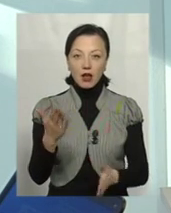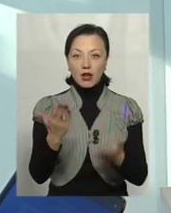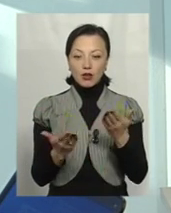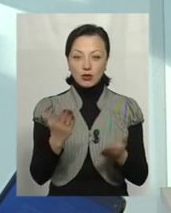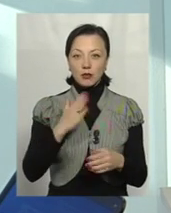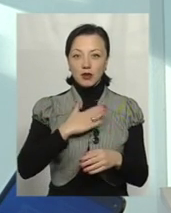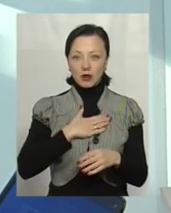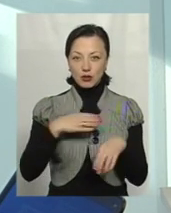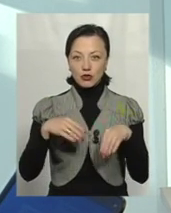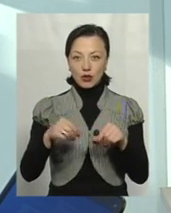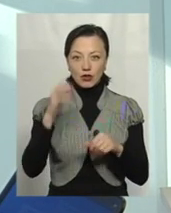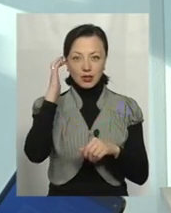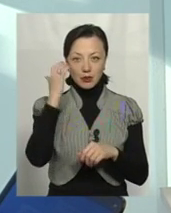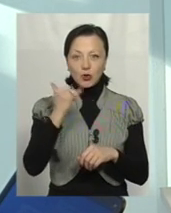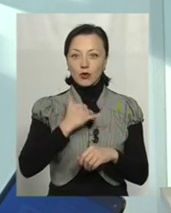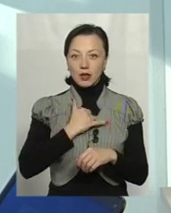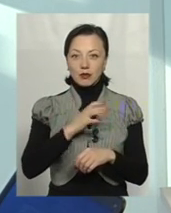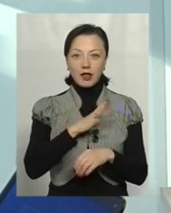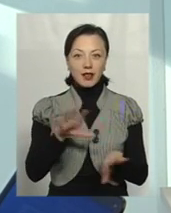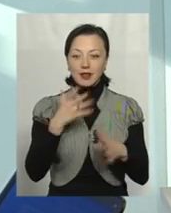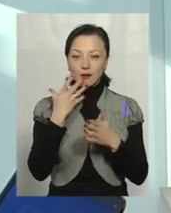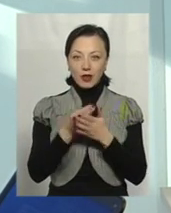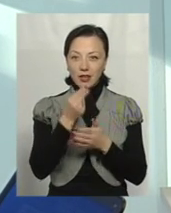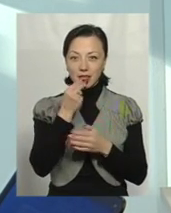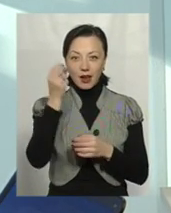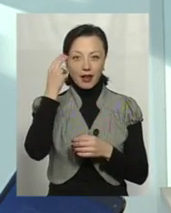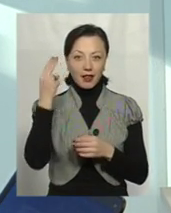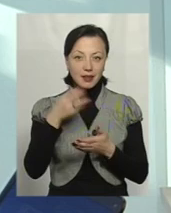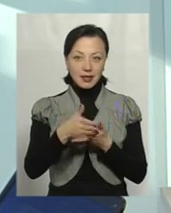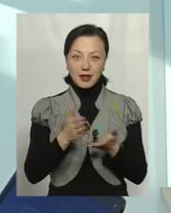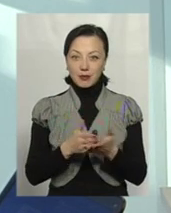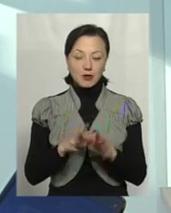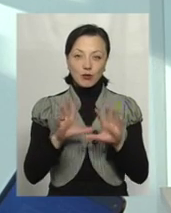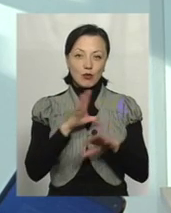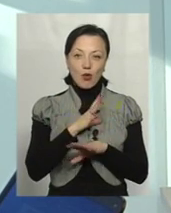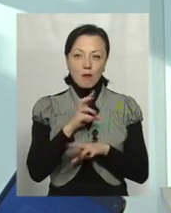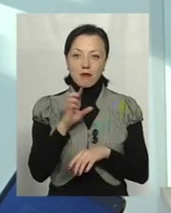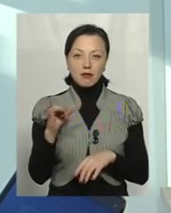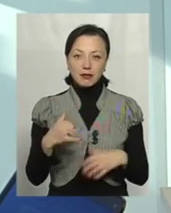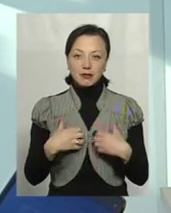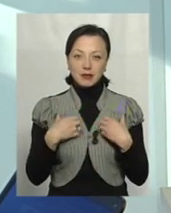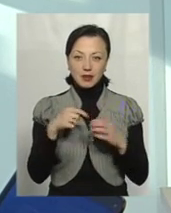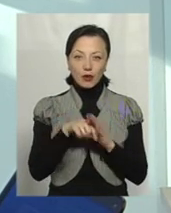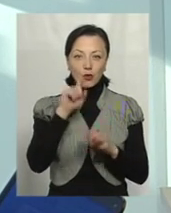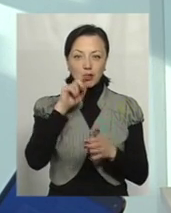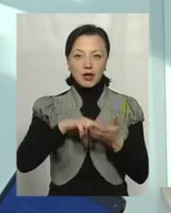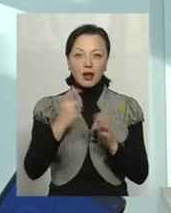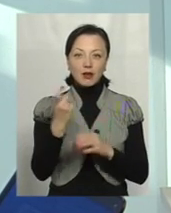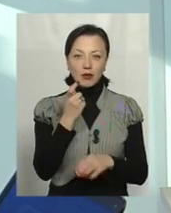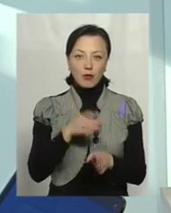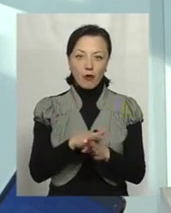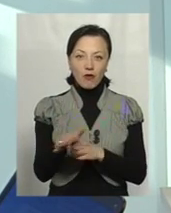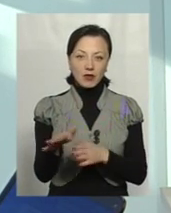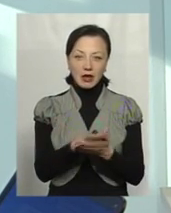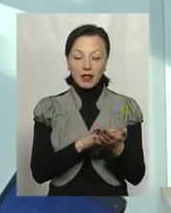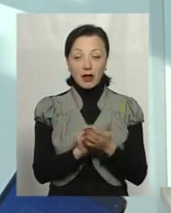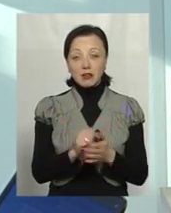нашому чорноземі в нас ще були не свої харчі, а, наприклад, китайський хліб, це вже був би знак, що в українській економіці повний кінець.